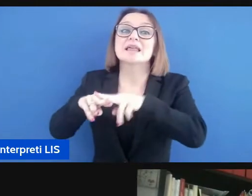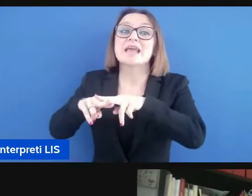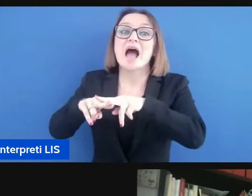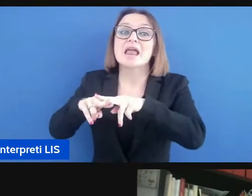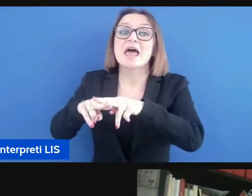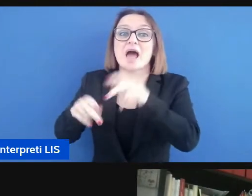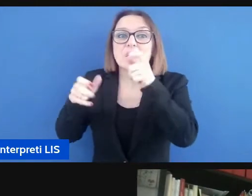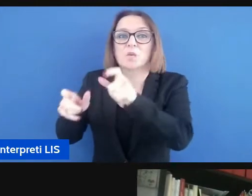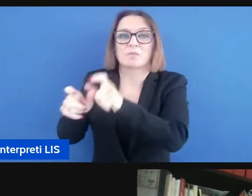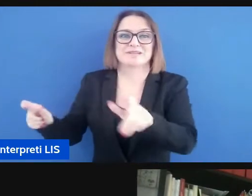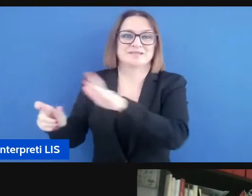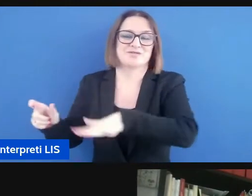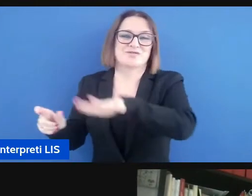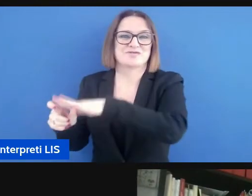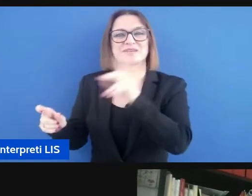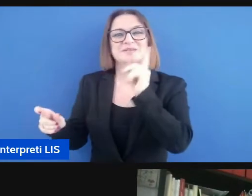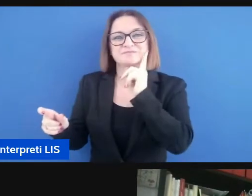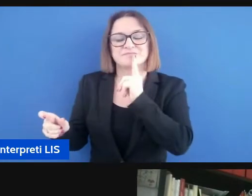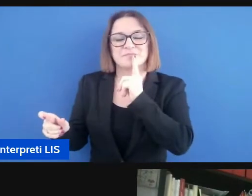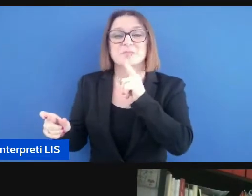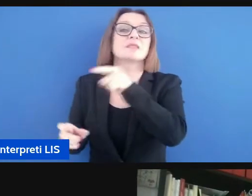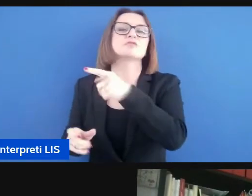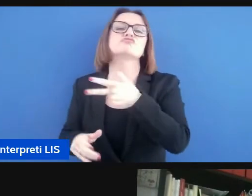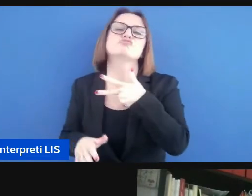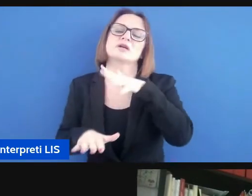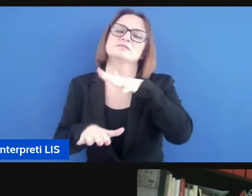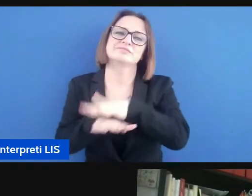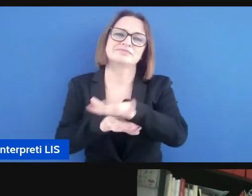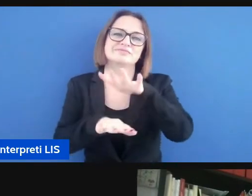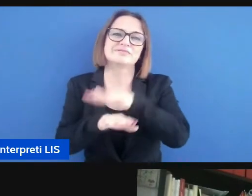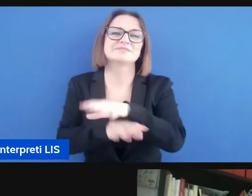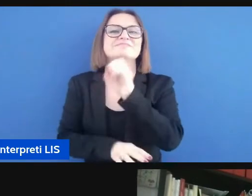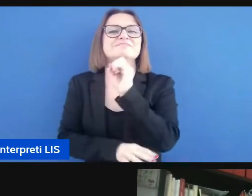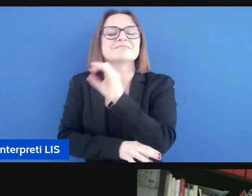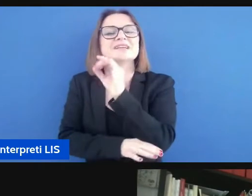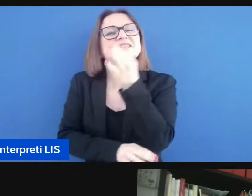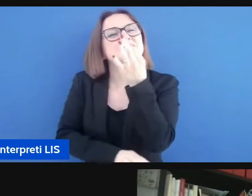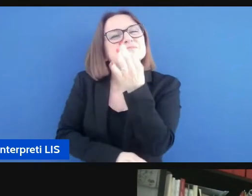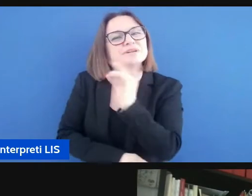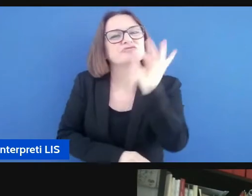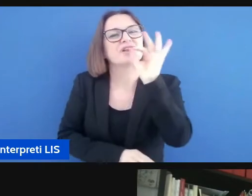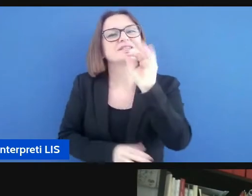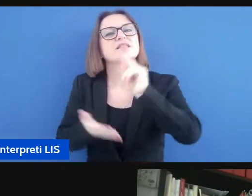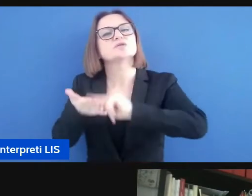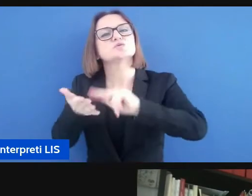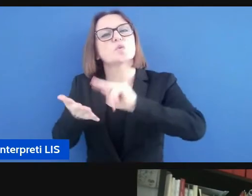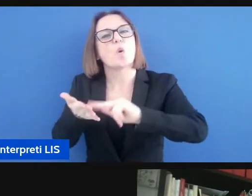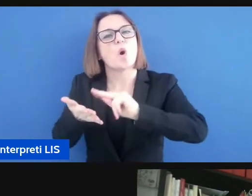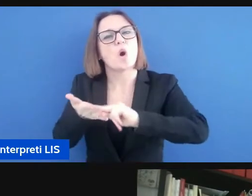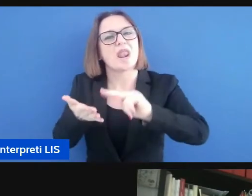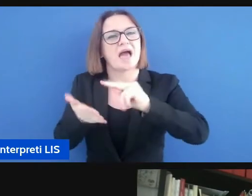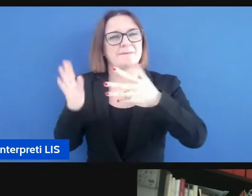e con una lunga esperienza di insegnante specializzata in scuole secondarie